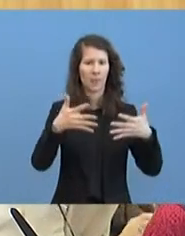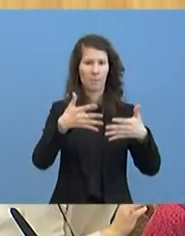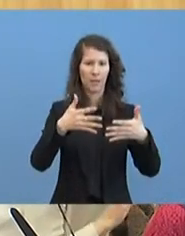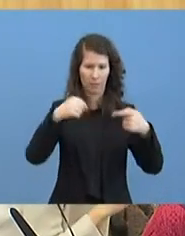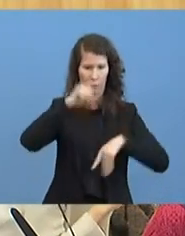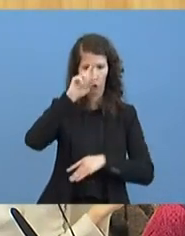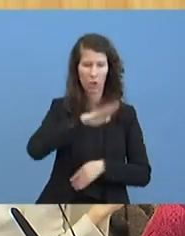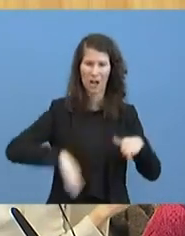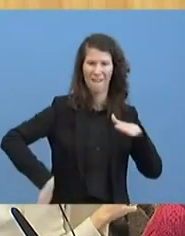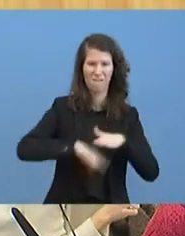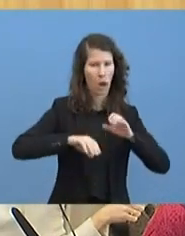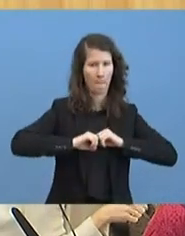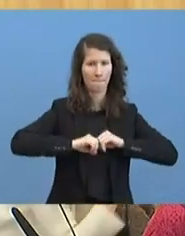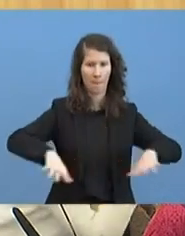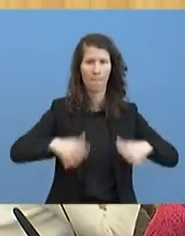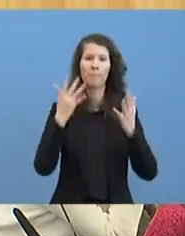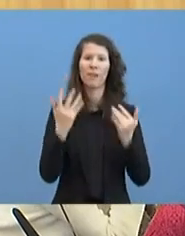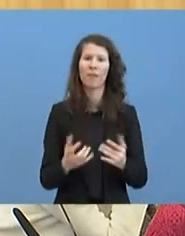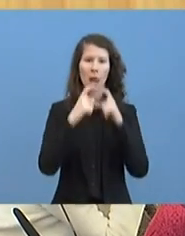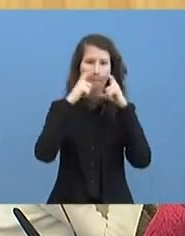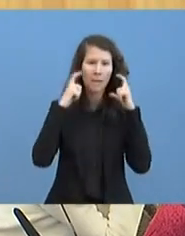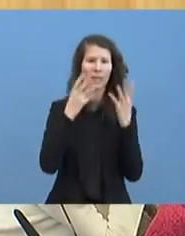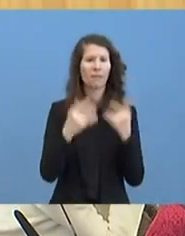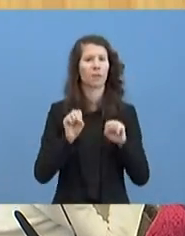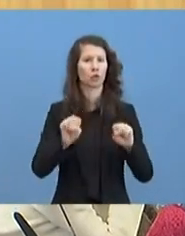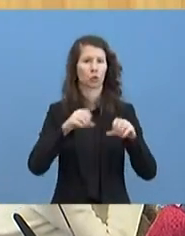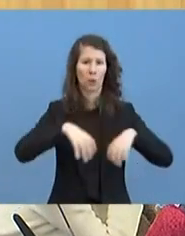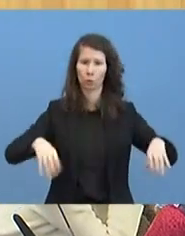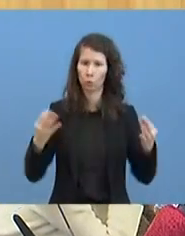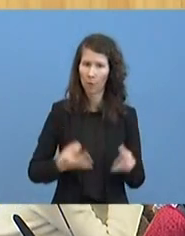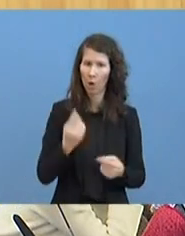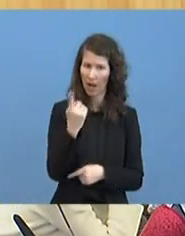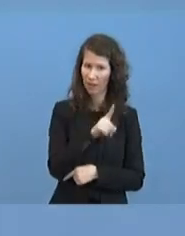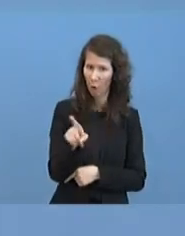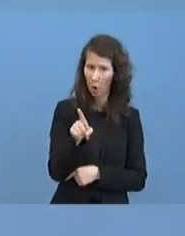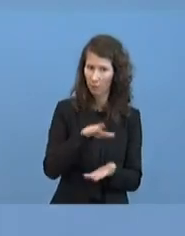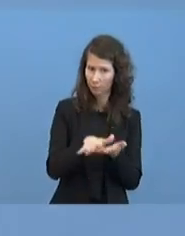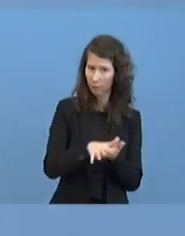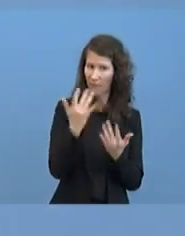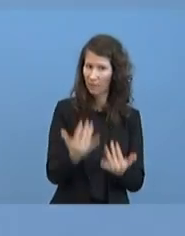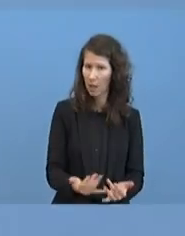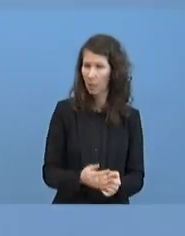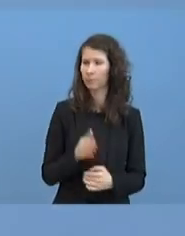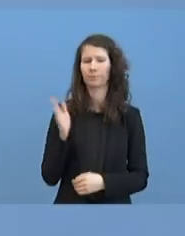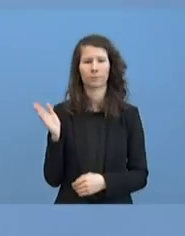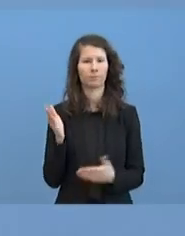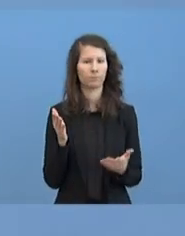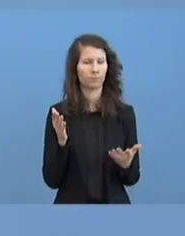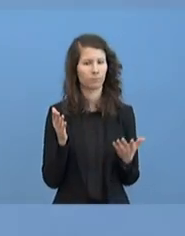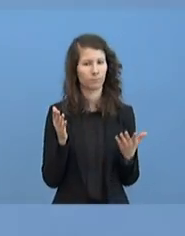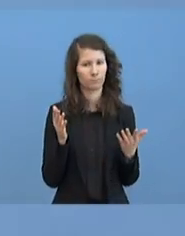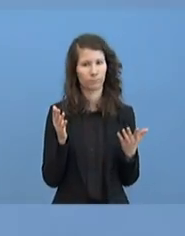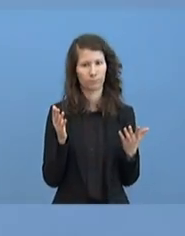Deutschland, wie viel Masken und Schutzausrüstung gebraucht würde in der Woche etwa? Ja, also auch das ist noch eine wirklich große